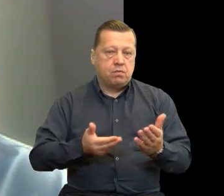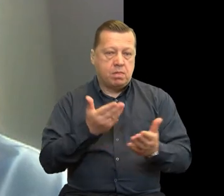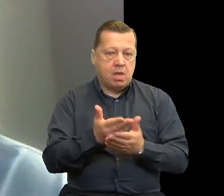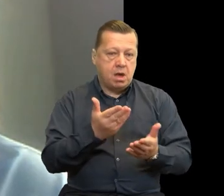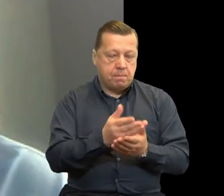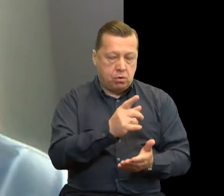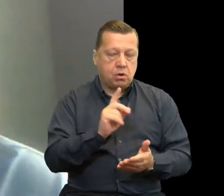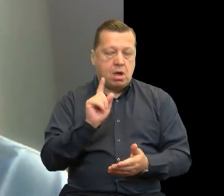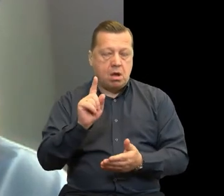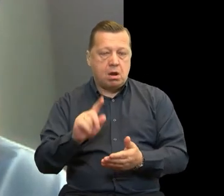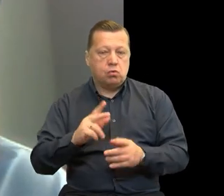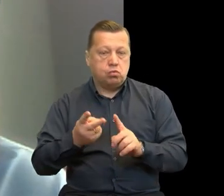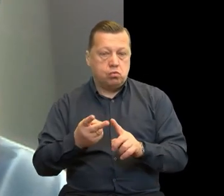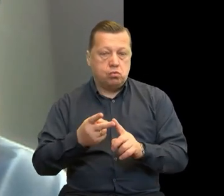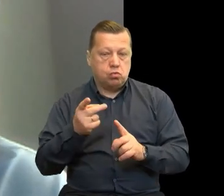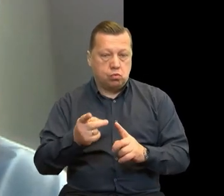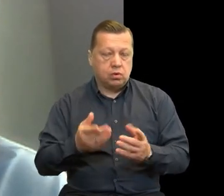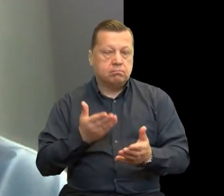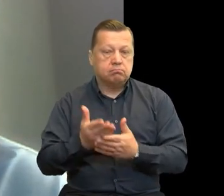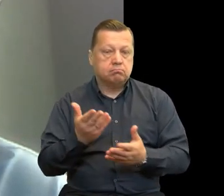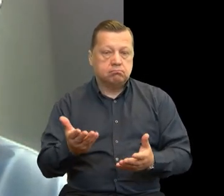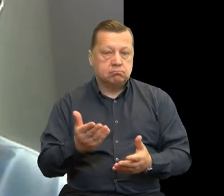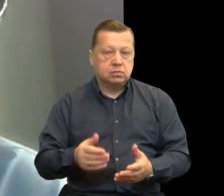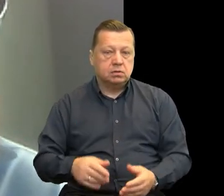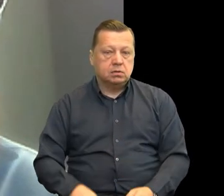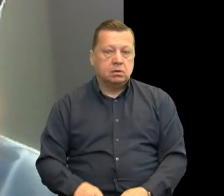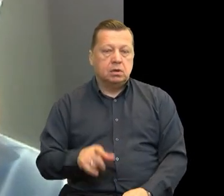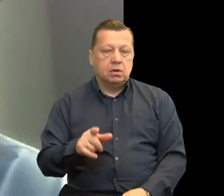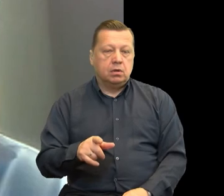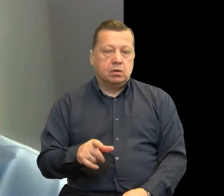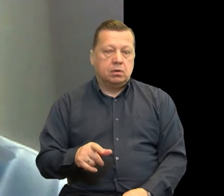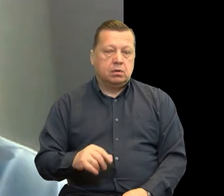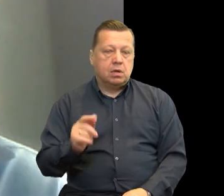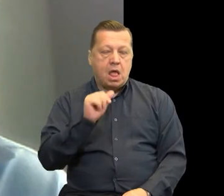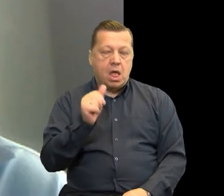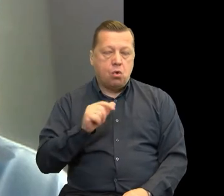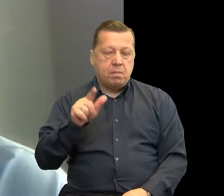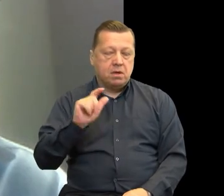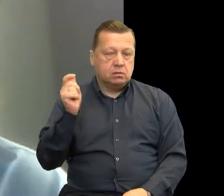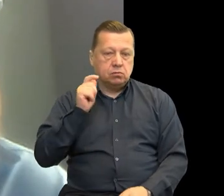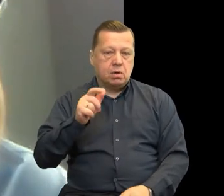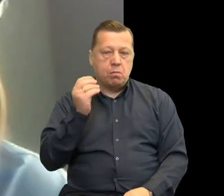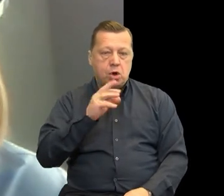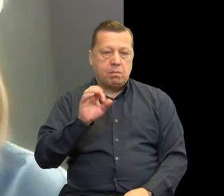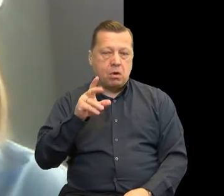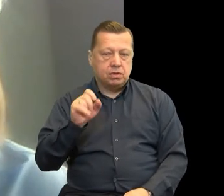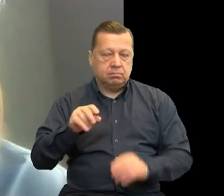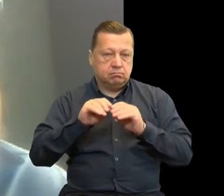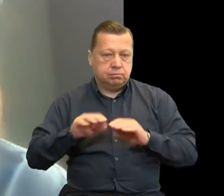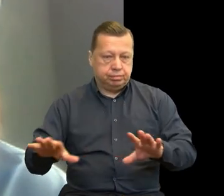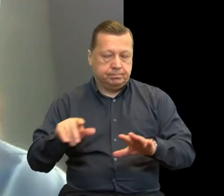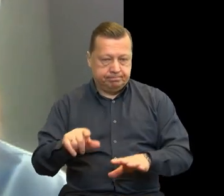druga część tego czwartego priorytetu dotyczy wdrażania strategii Unii Europejskiej dla regionu Morza Bałtyckiego. Zatem,